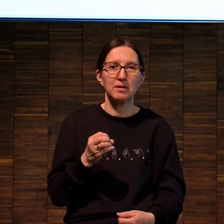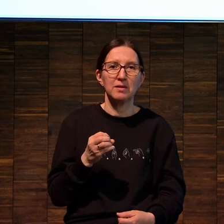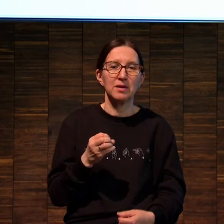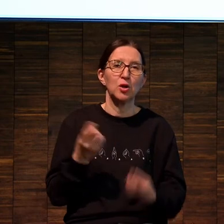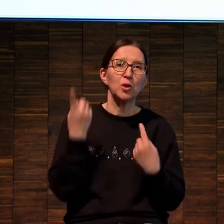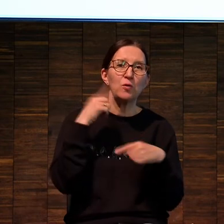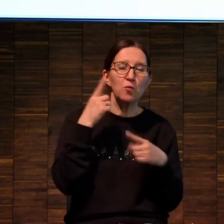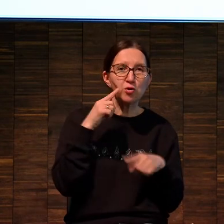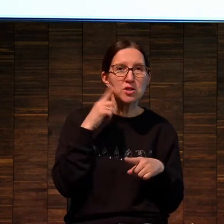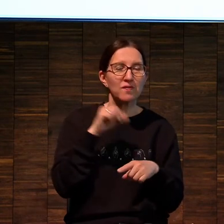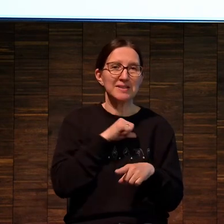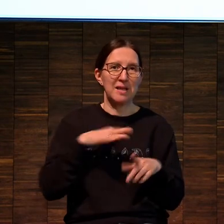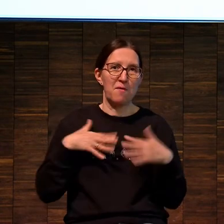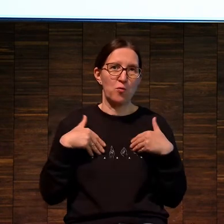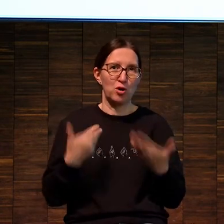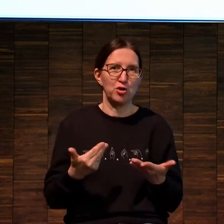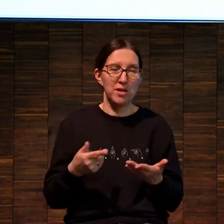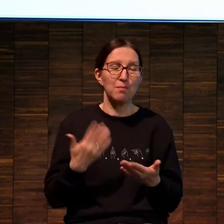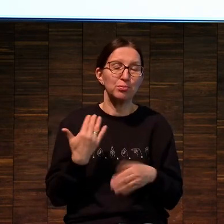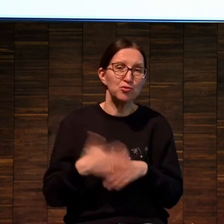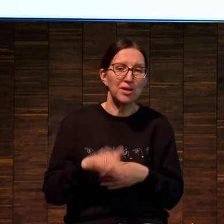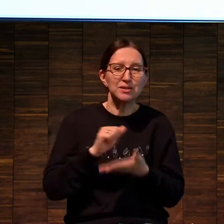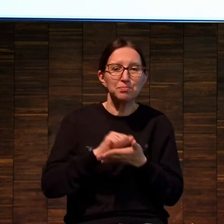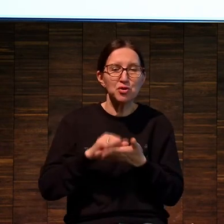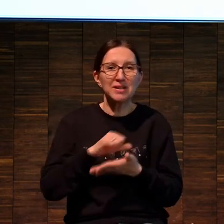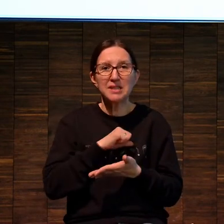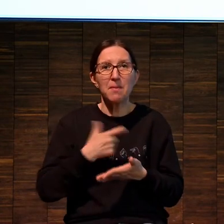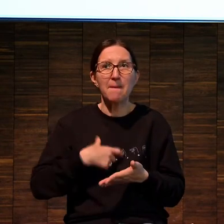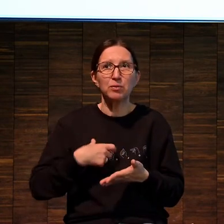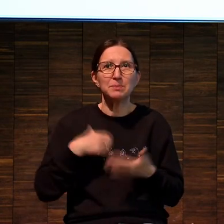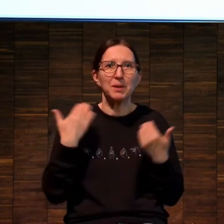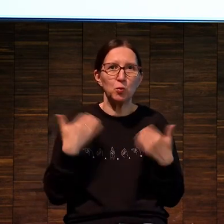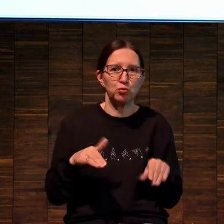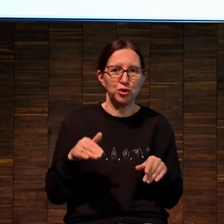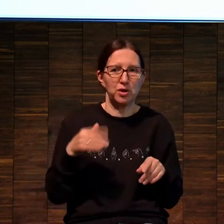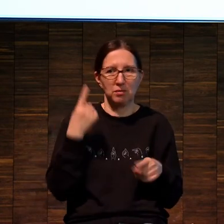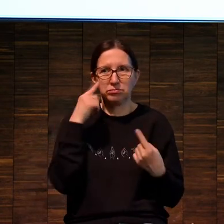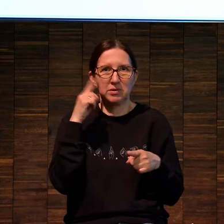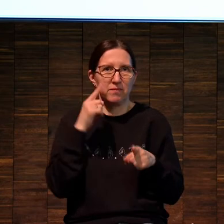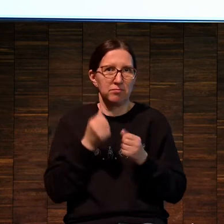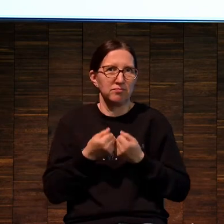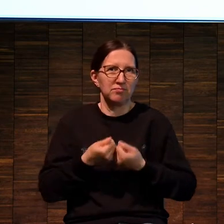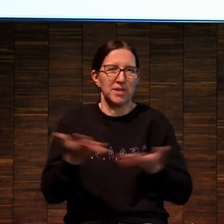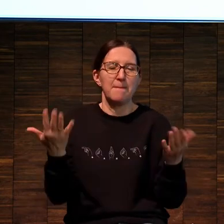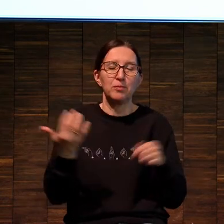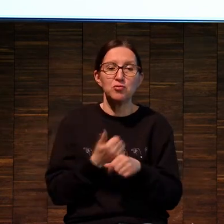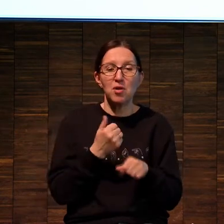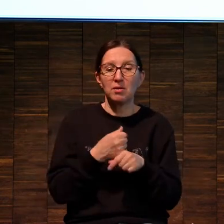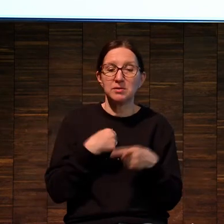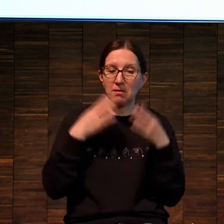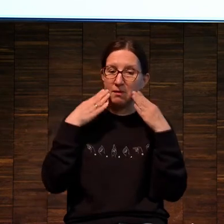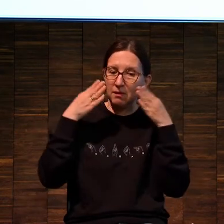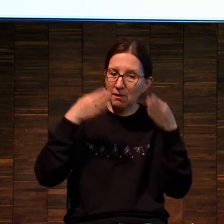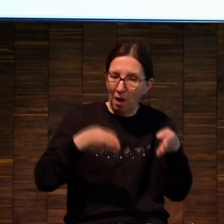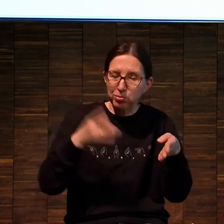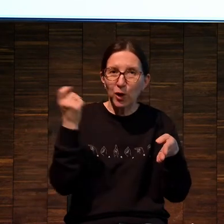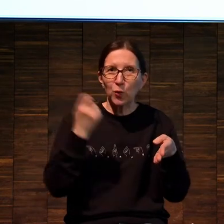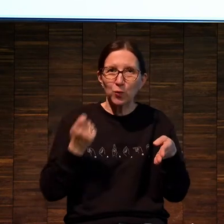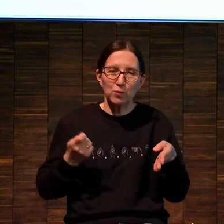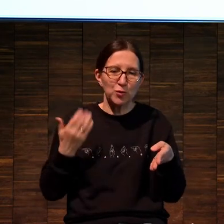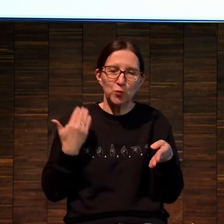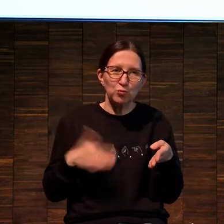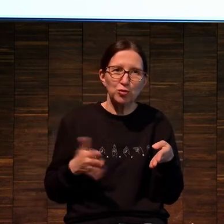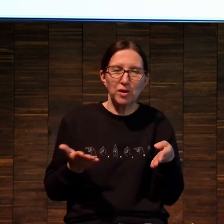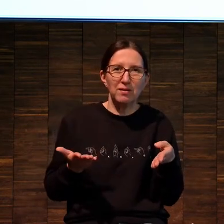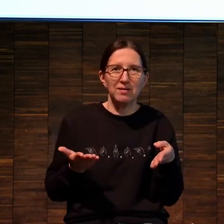творческого самовыражения. Она сама по себе является медиумом. Это такая среда, при погружении в которую художник уже